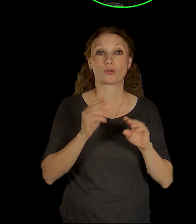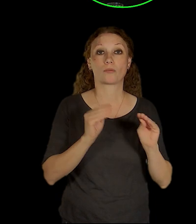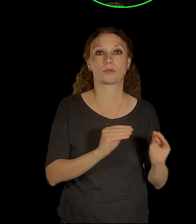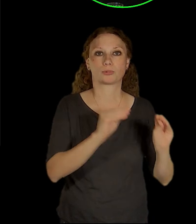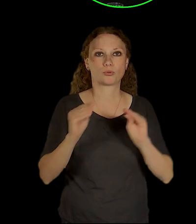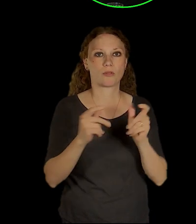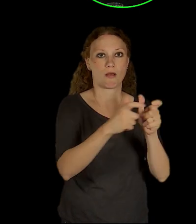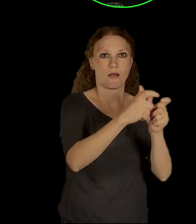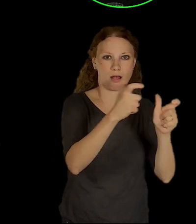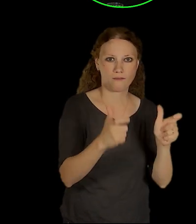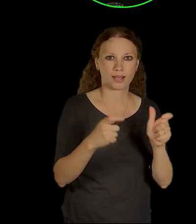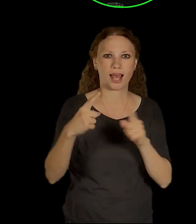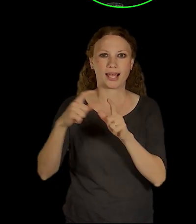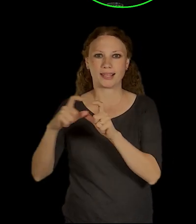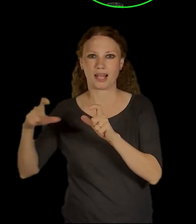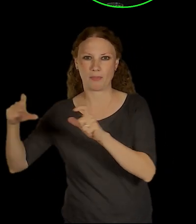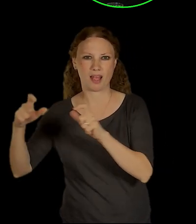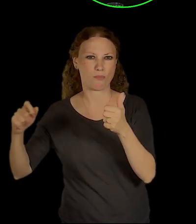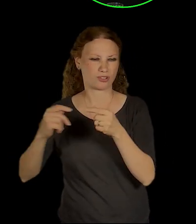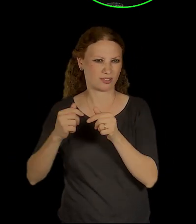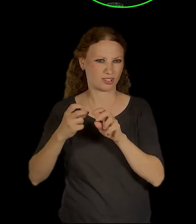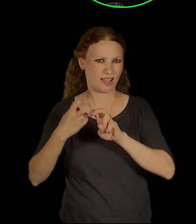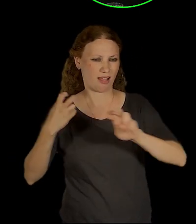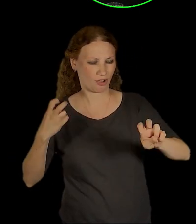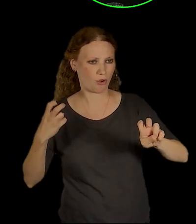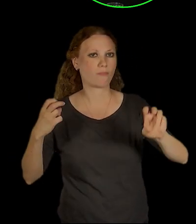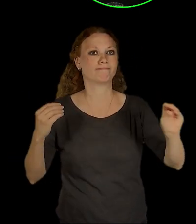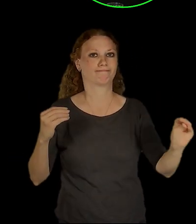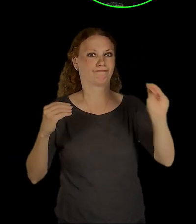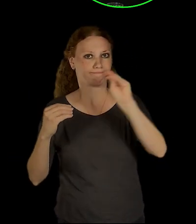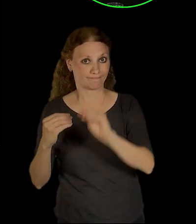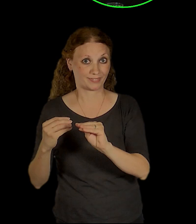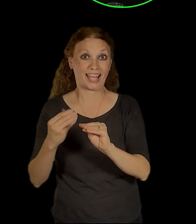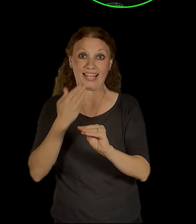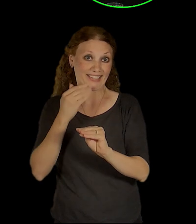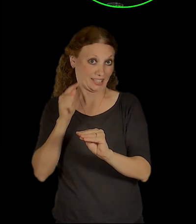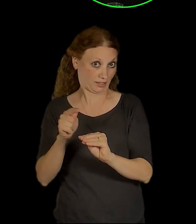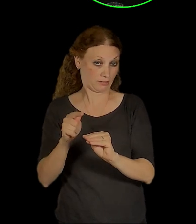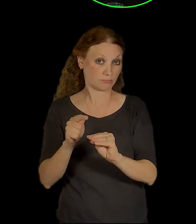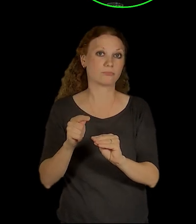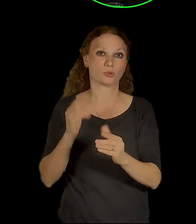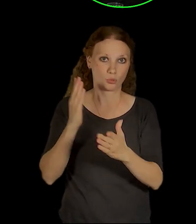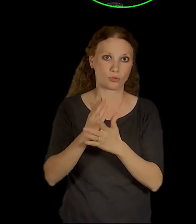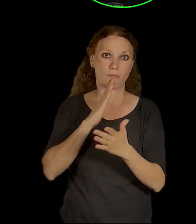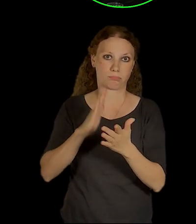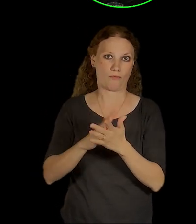také jeden z prvků, který pomohl zvítězit Sikyra Group v soutěži o investora ERSTE pro rozvoj vlastně té